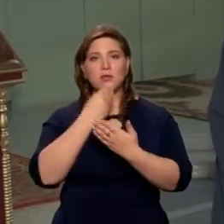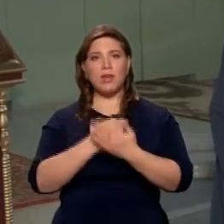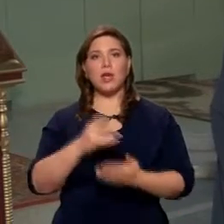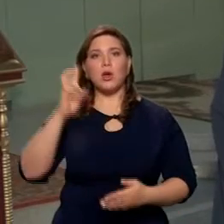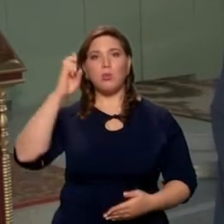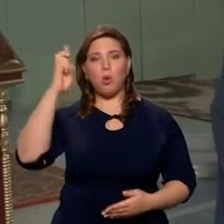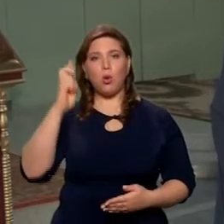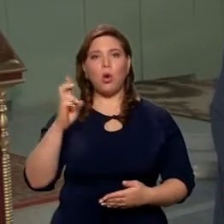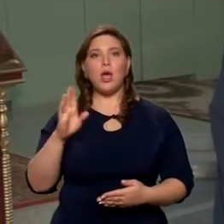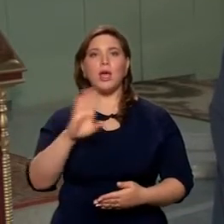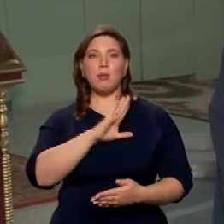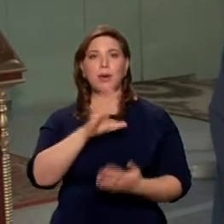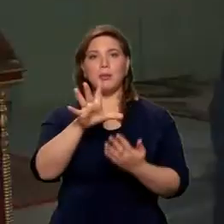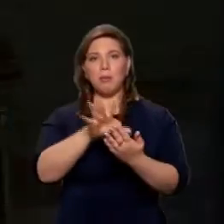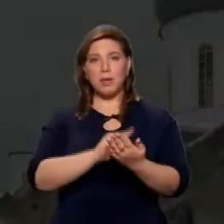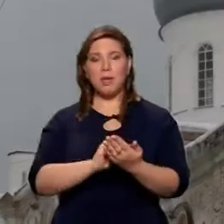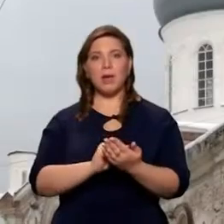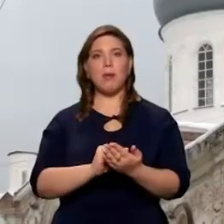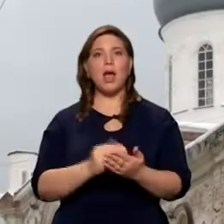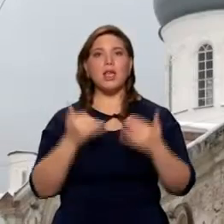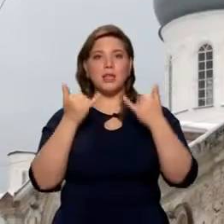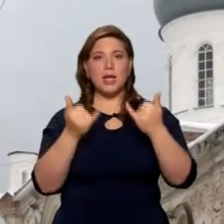быть примером для прихожан своих.